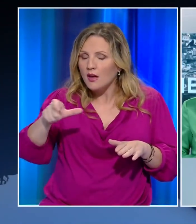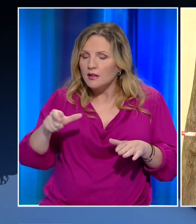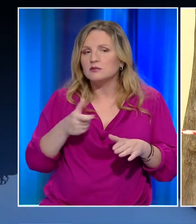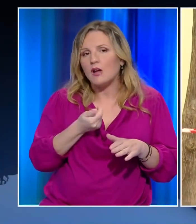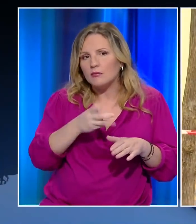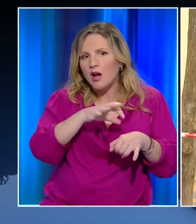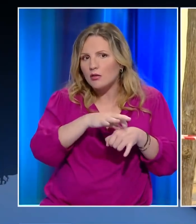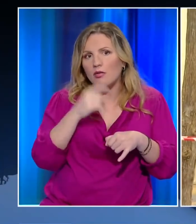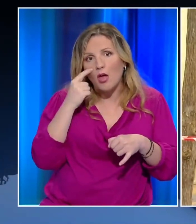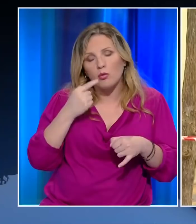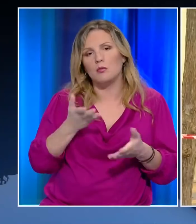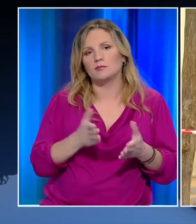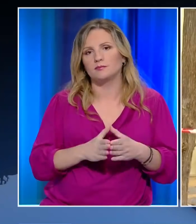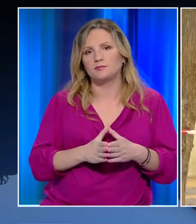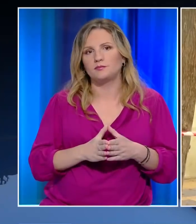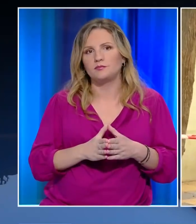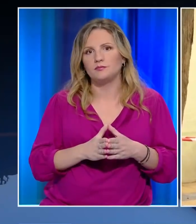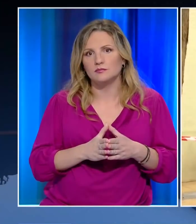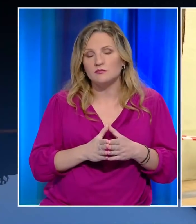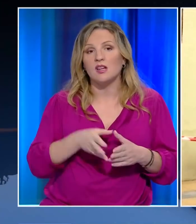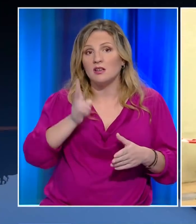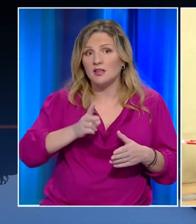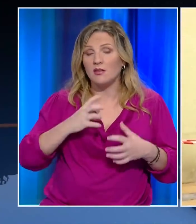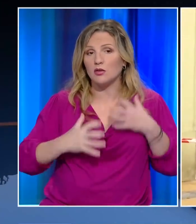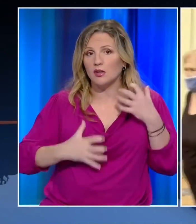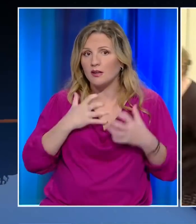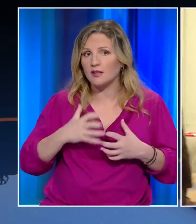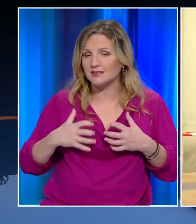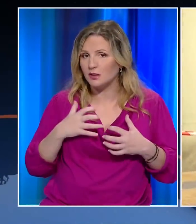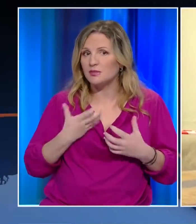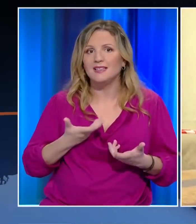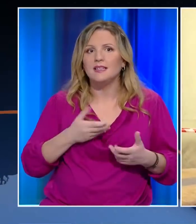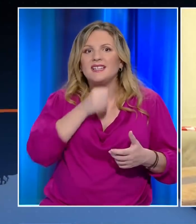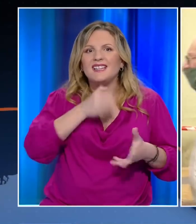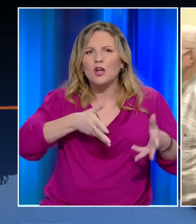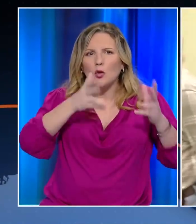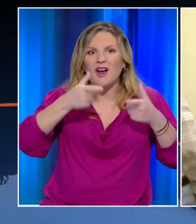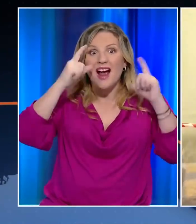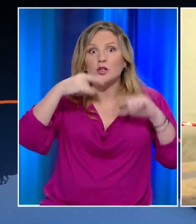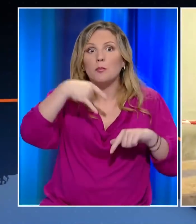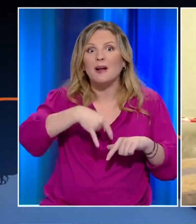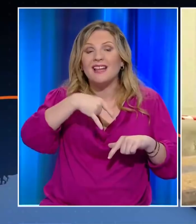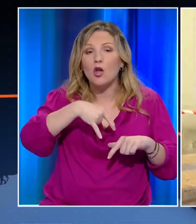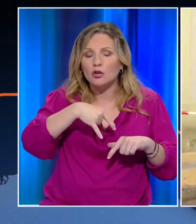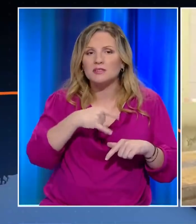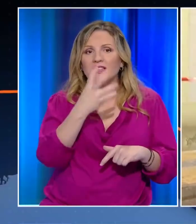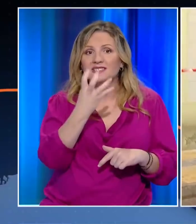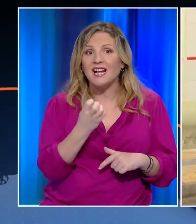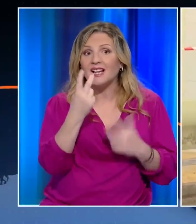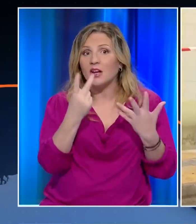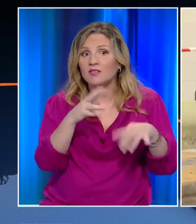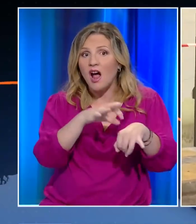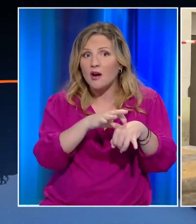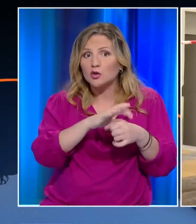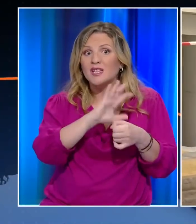Όλα αυτά, ενώ έχει σημανει συναγερμός με αιστείες υπερμετάδοσης όπως το γυροκομείο στον Άγιο Παντελέημονα που μετρά 47 κρούσματα